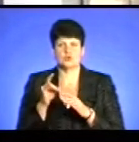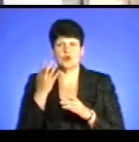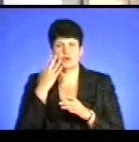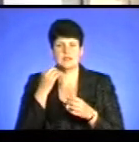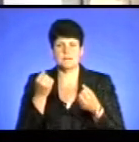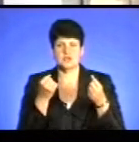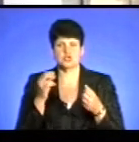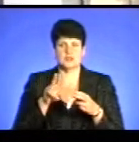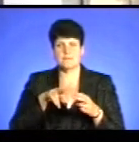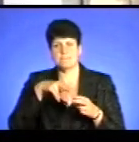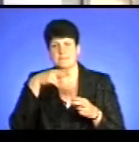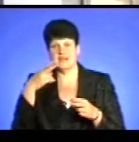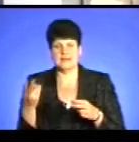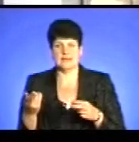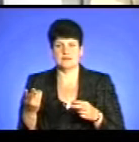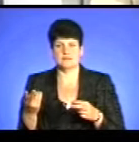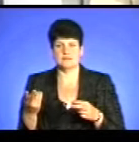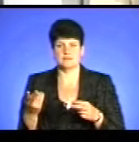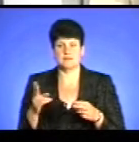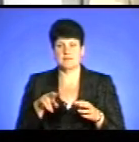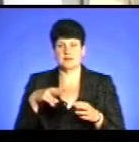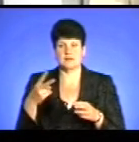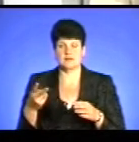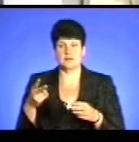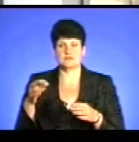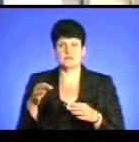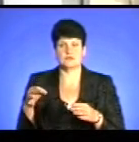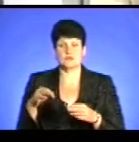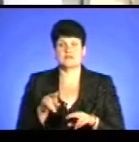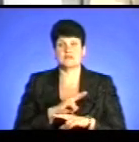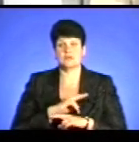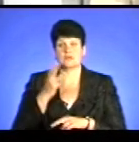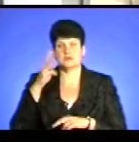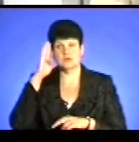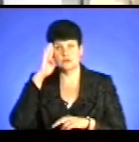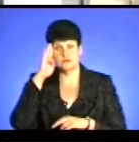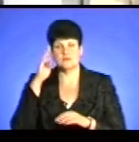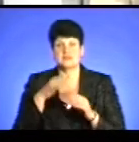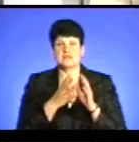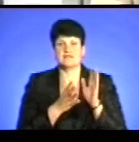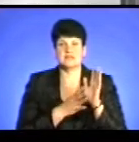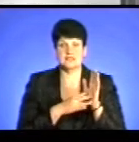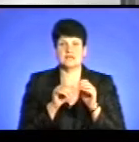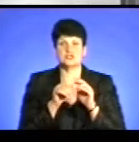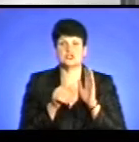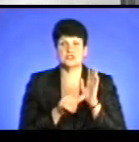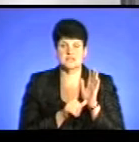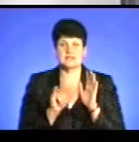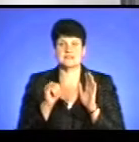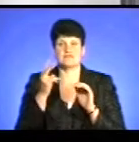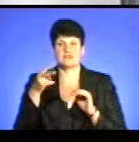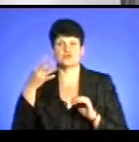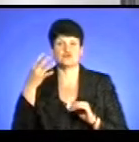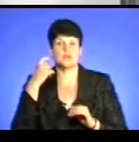машина і перекинулась вставок. Згинули трі юнаки. Він 19, 16, 24 роки.